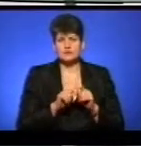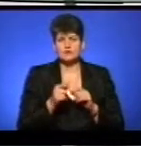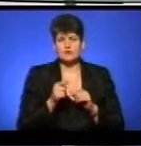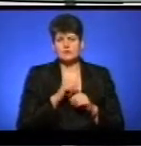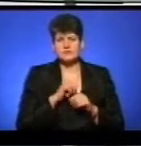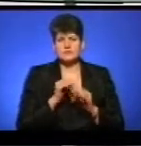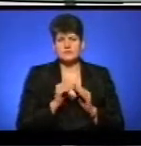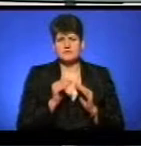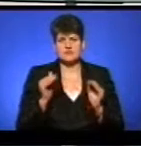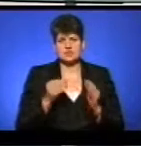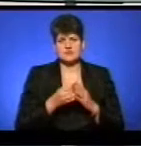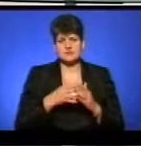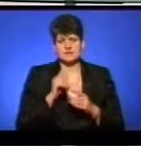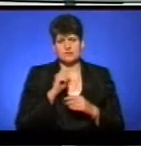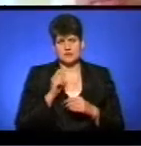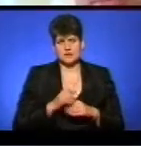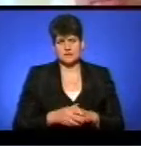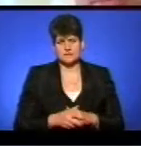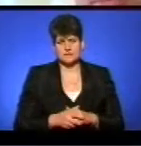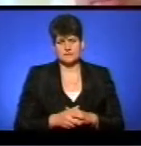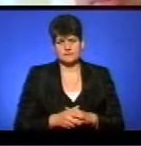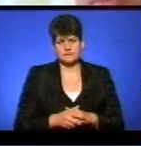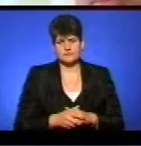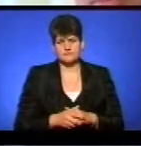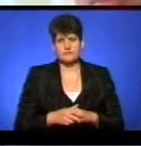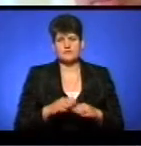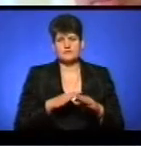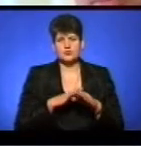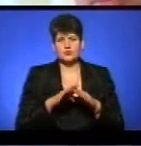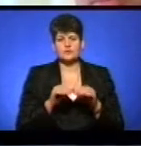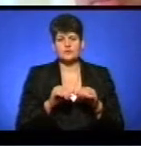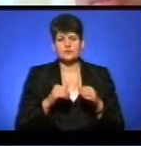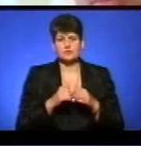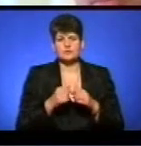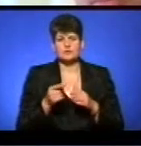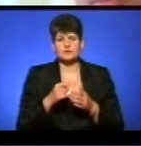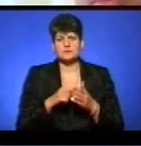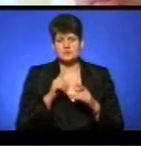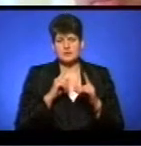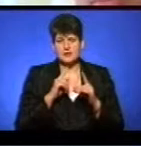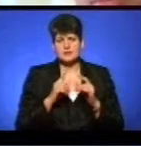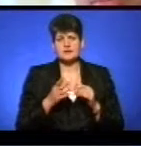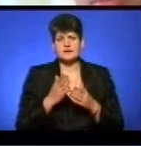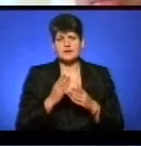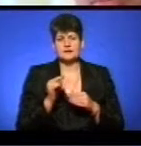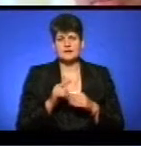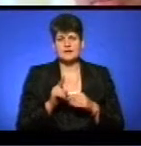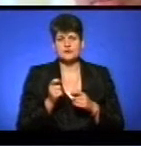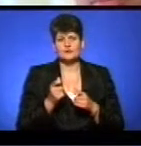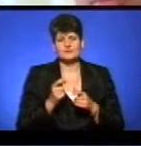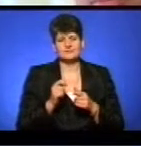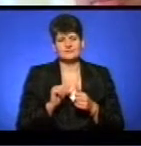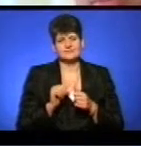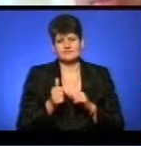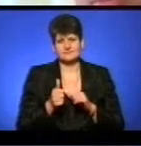найвищих тарифів в Україні. Рішення виконкової міської ради Тернопільської є дещо перечасним